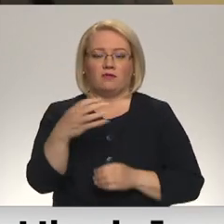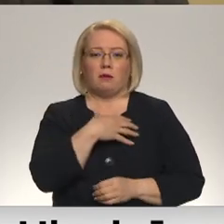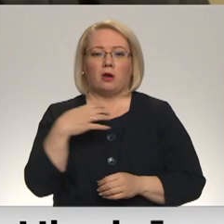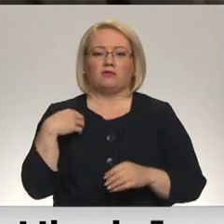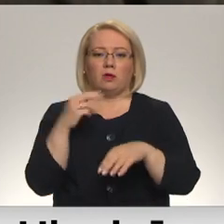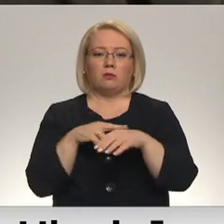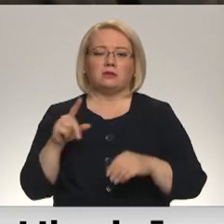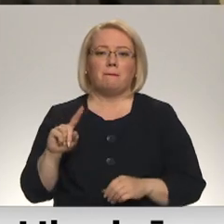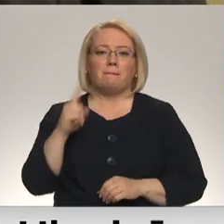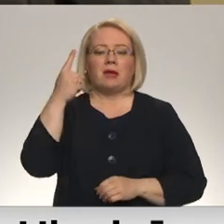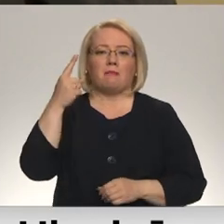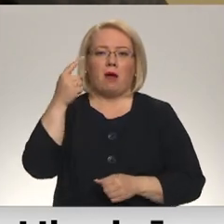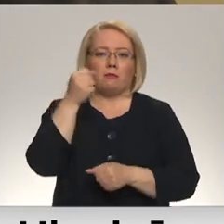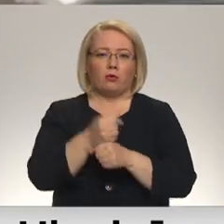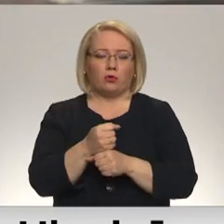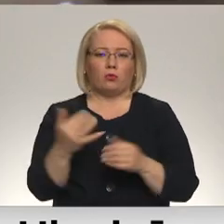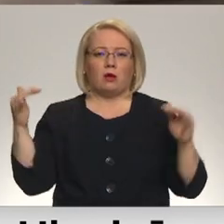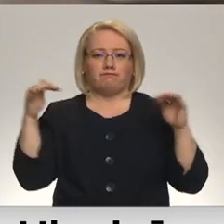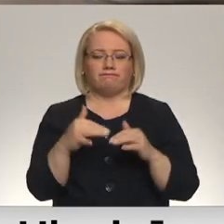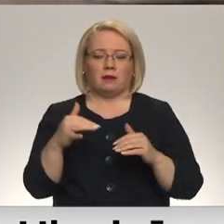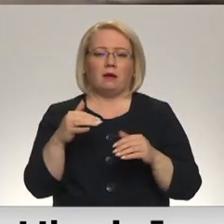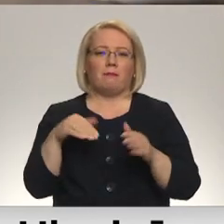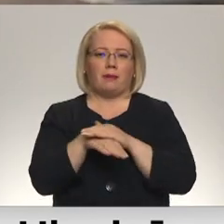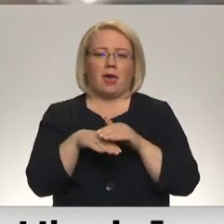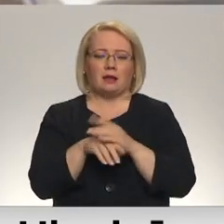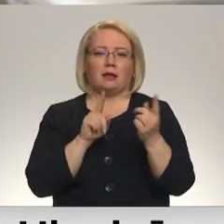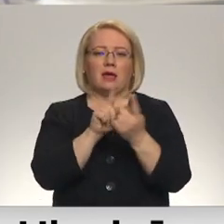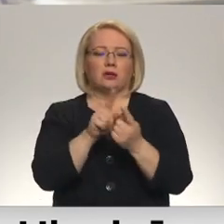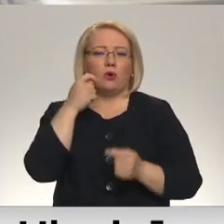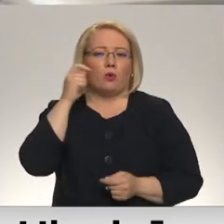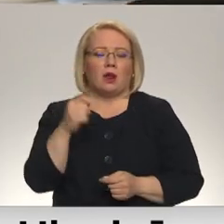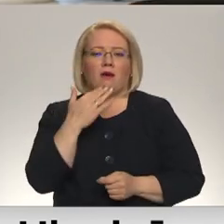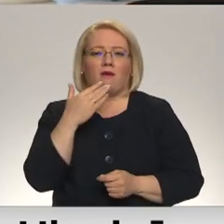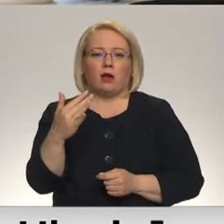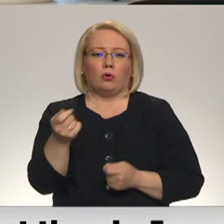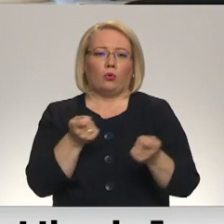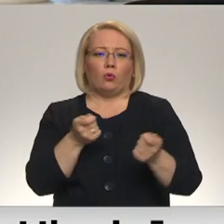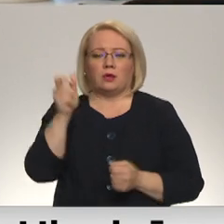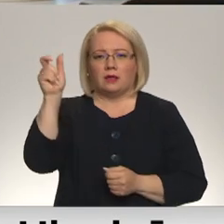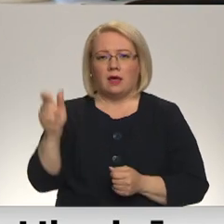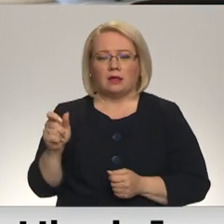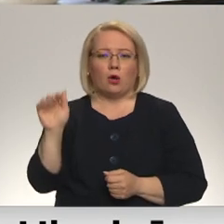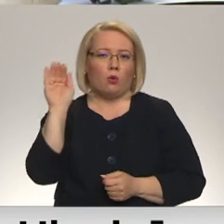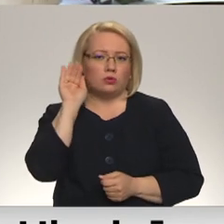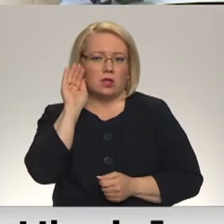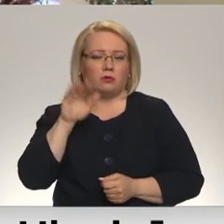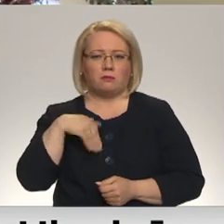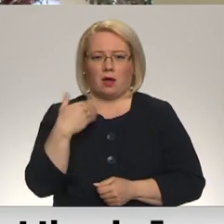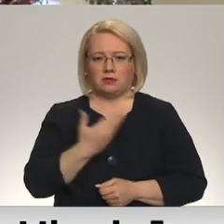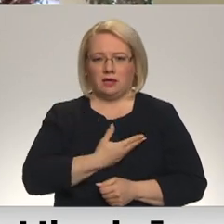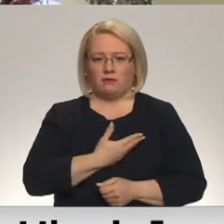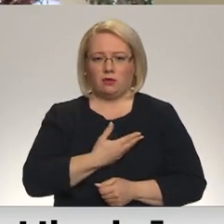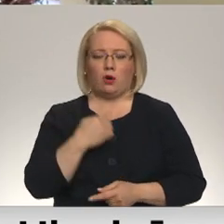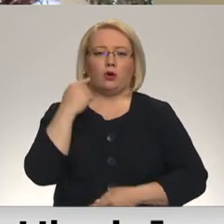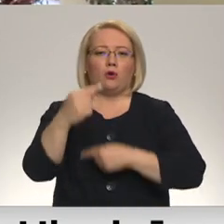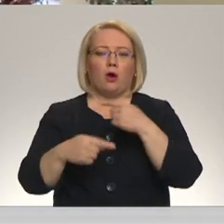policija ir pirmais pieturspunkts, kur atbraukšie bēgļi tiekas ar Ukraiņu valodā runājošu koordinātoru, kurš uzklausa pārdzīvotom. Jo